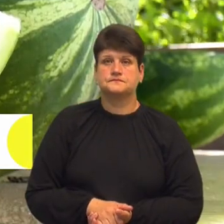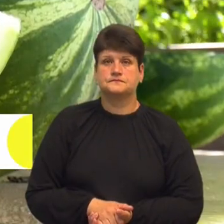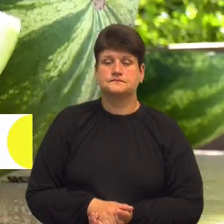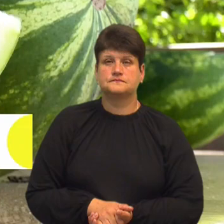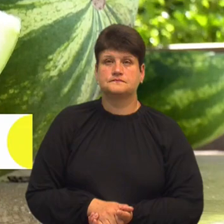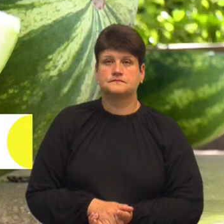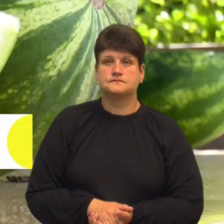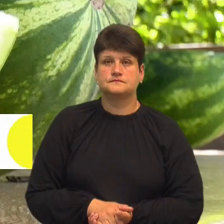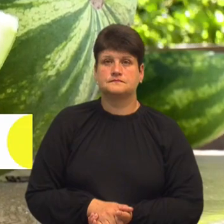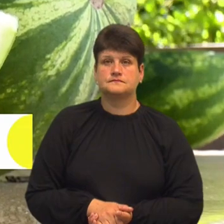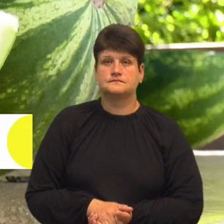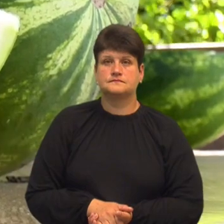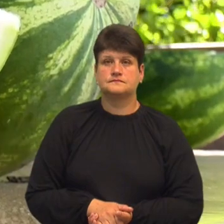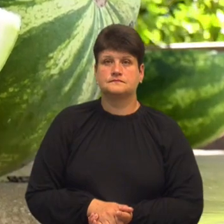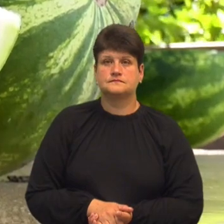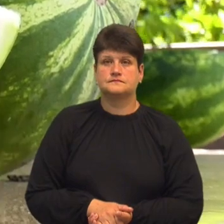Тернопільщина.